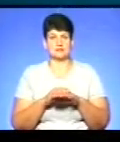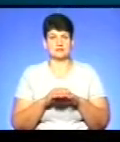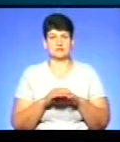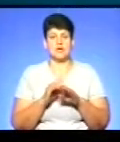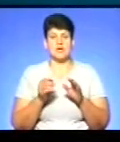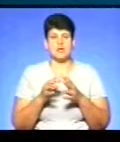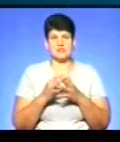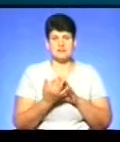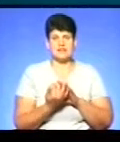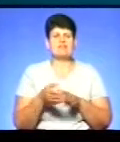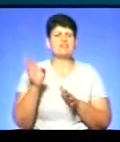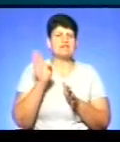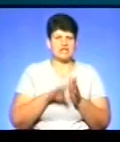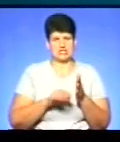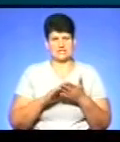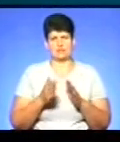ситуації можна так сказати?